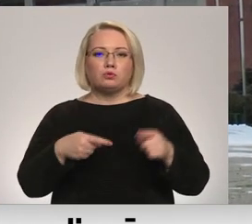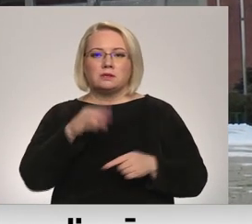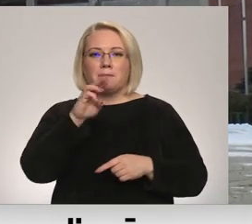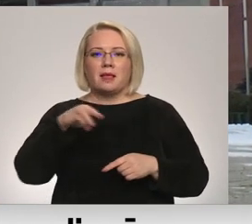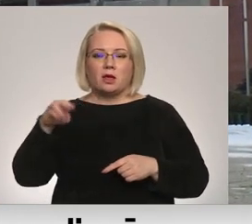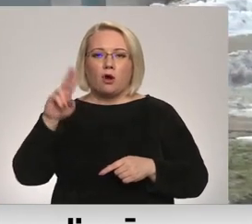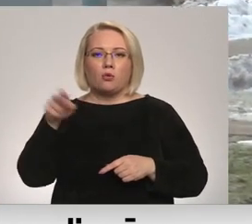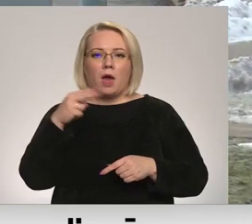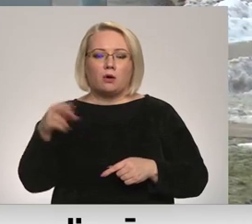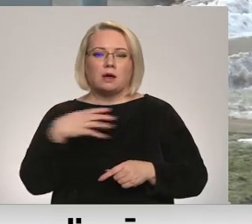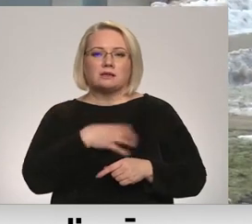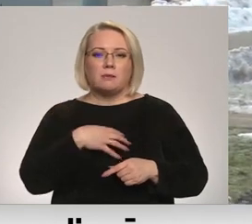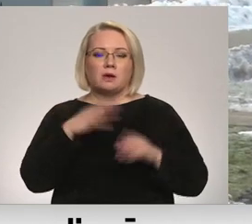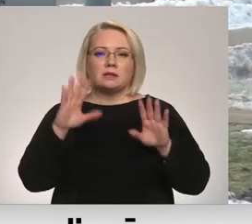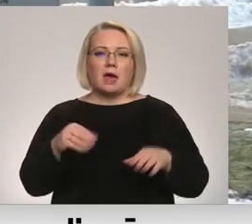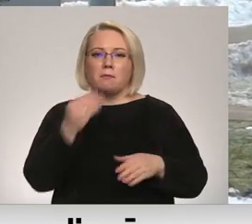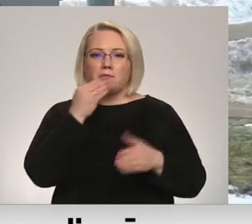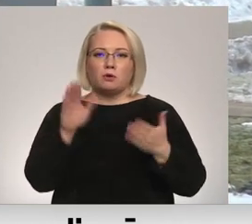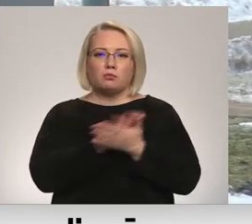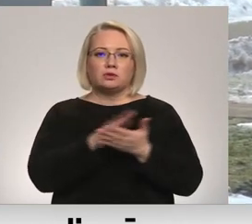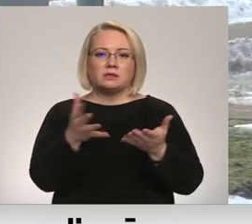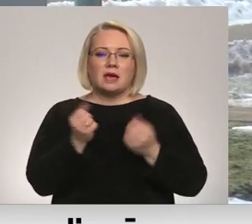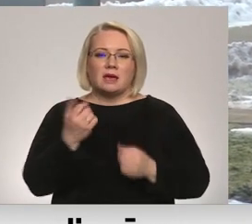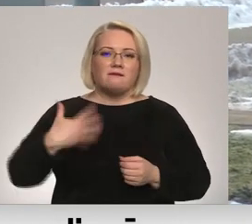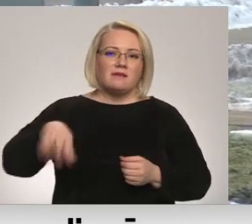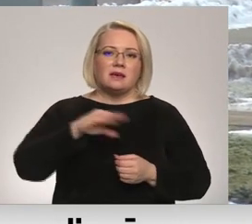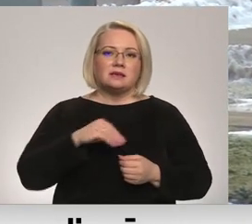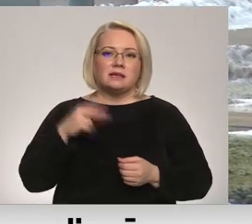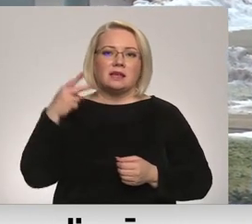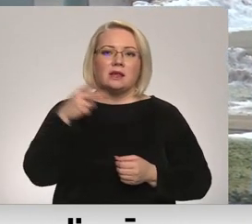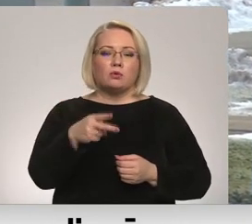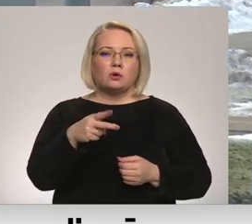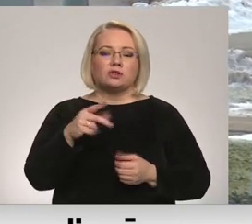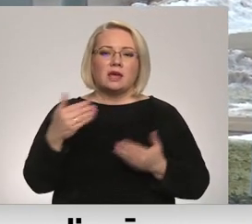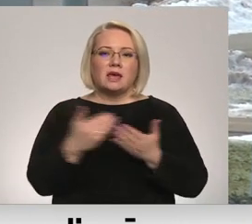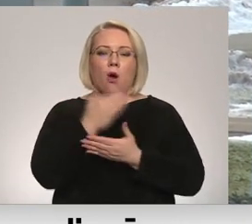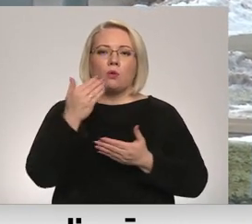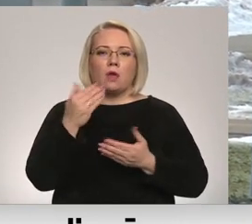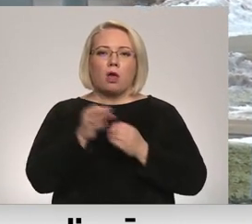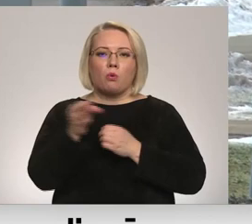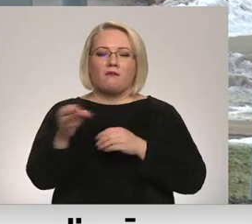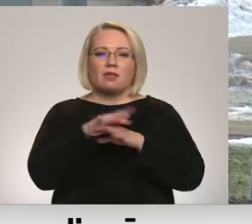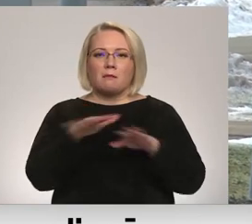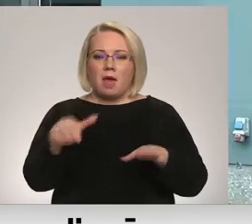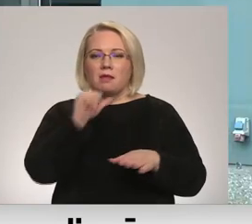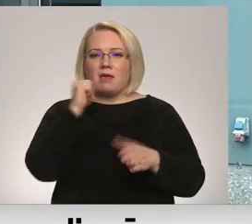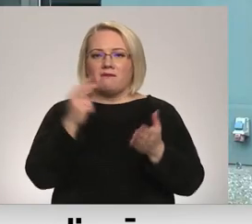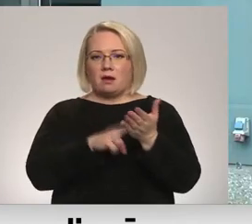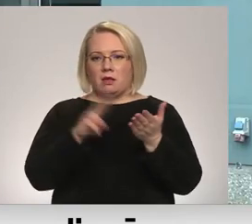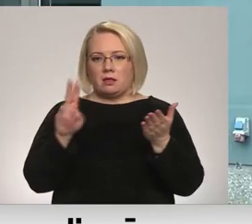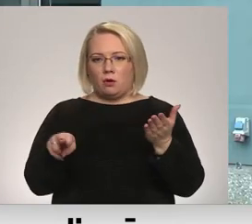eiro, kas būtu nepieciešams, lai brīvpusdienas varētu saņemt visi 2000 jaunā novada bērni nevarot atļauties.